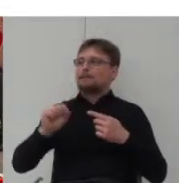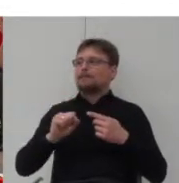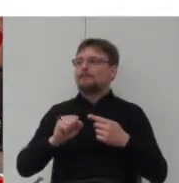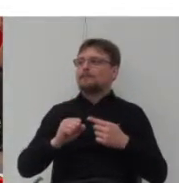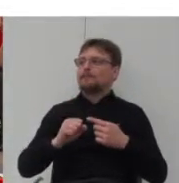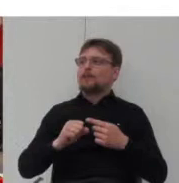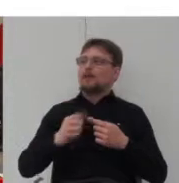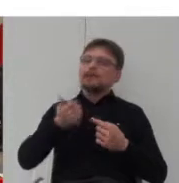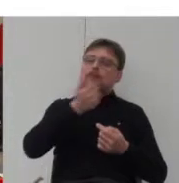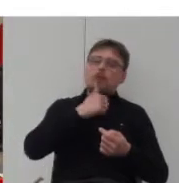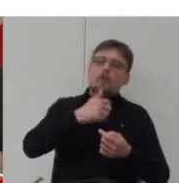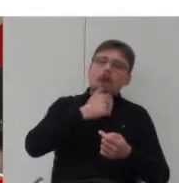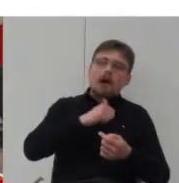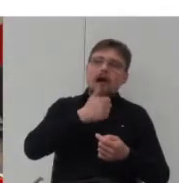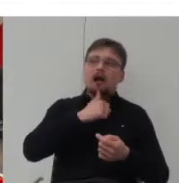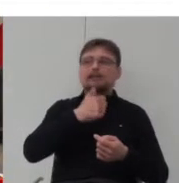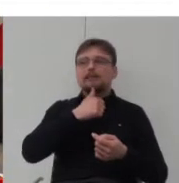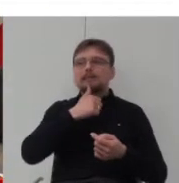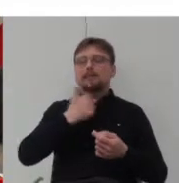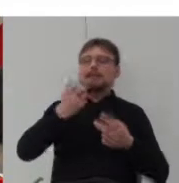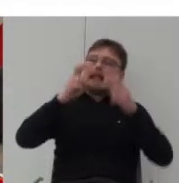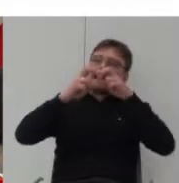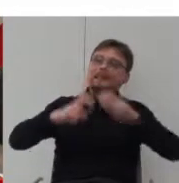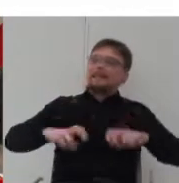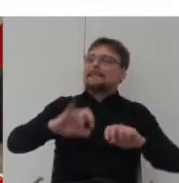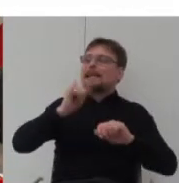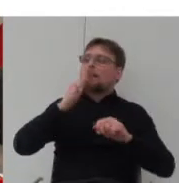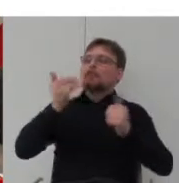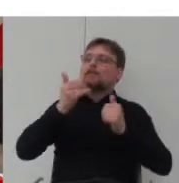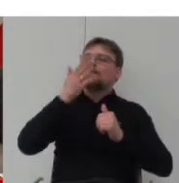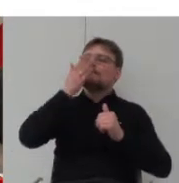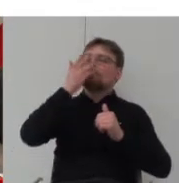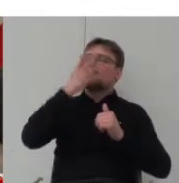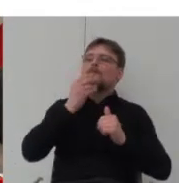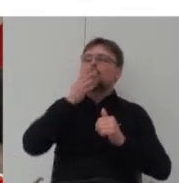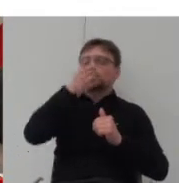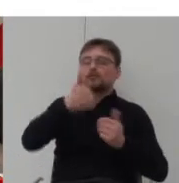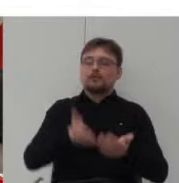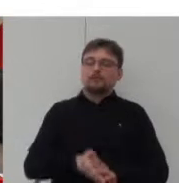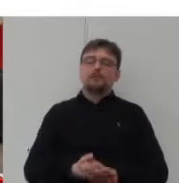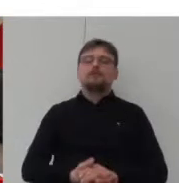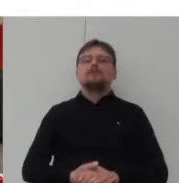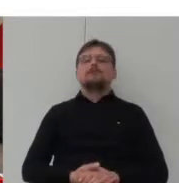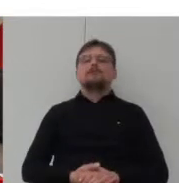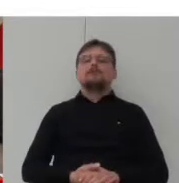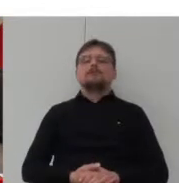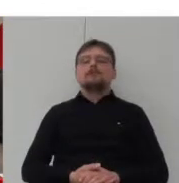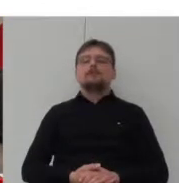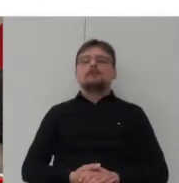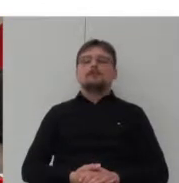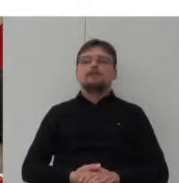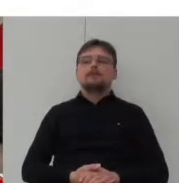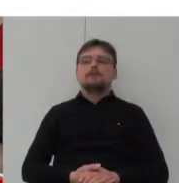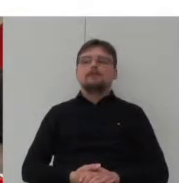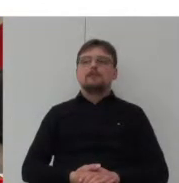usytułowaniu budynku na działce mogłyby to wyglądać w przyszłości. I jakby moim zdaniem nie